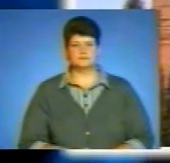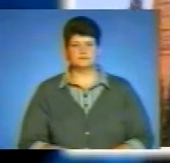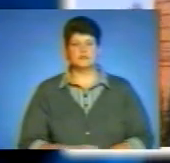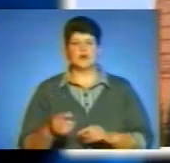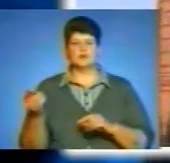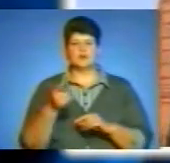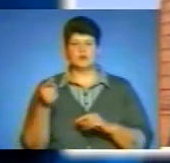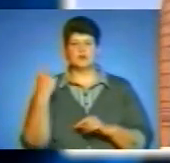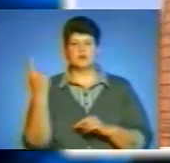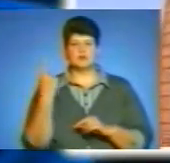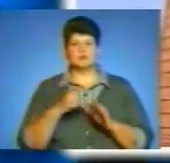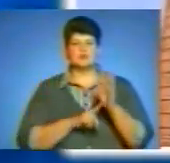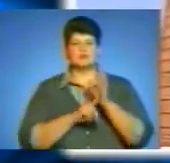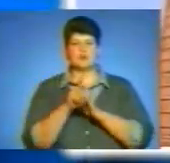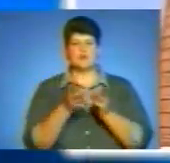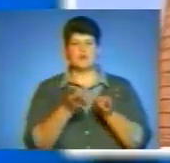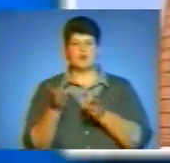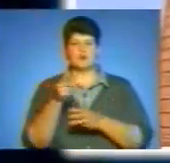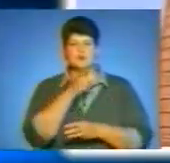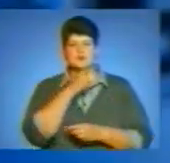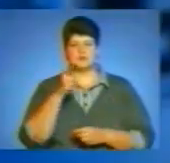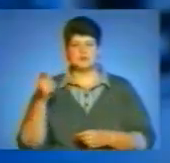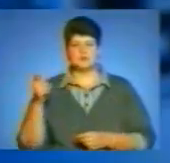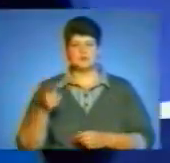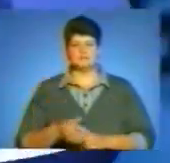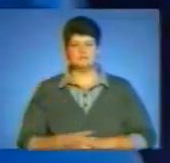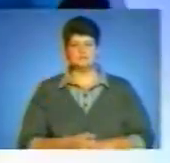У Тернополі та області розпочався опалювальний сезон.